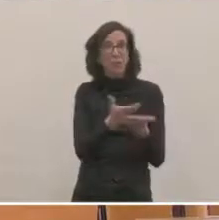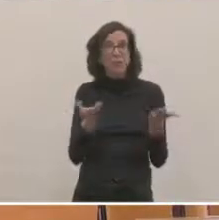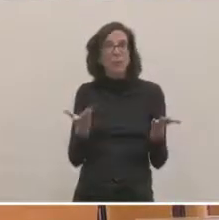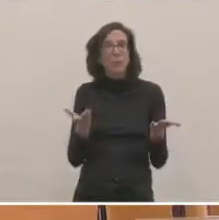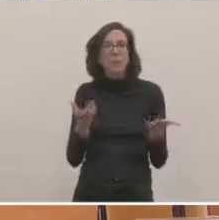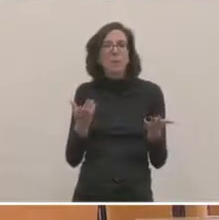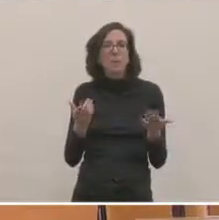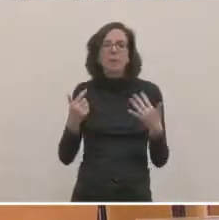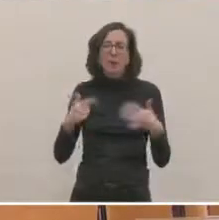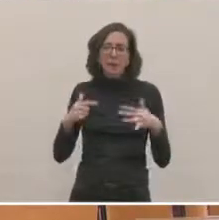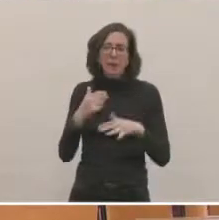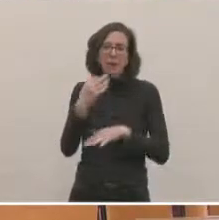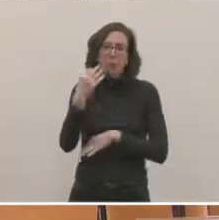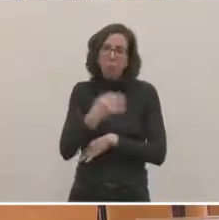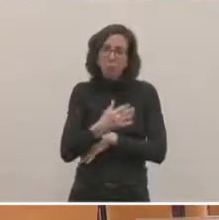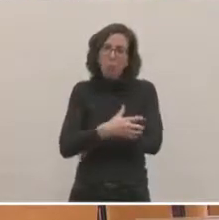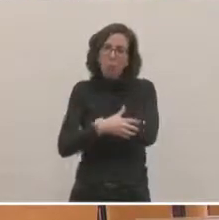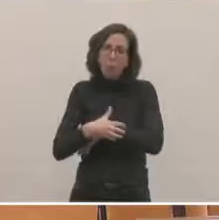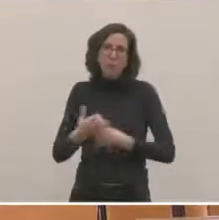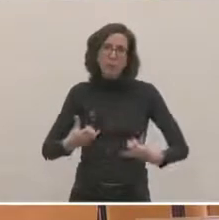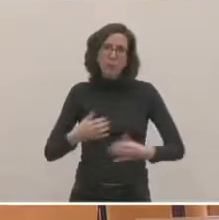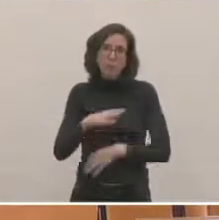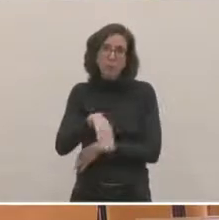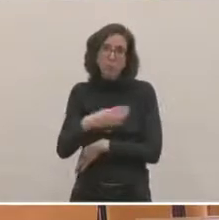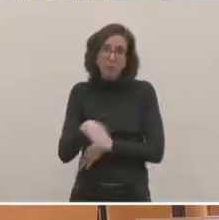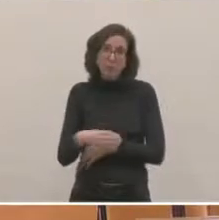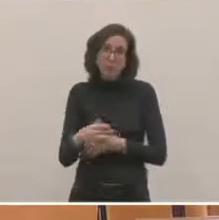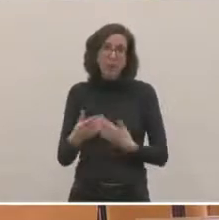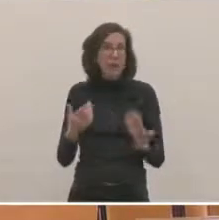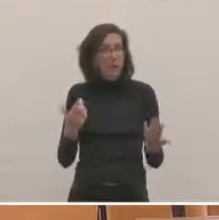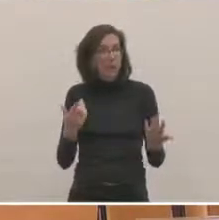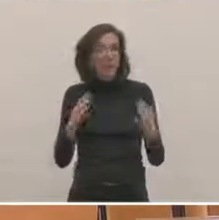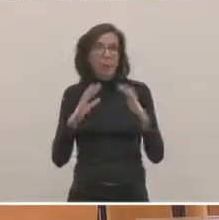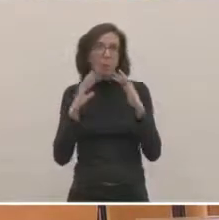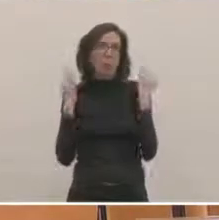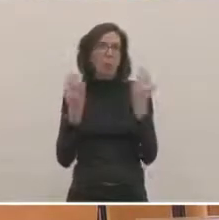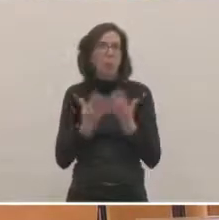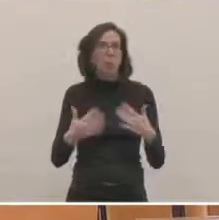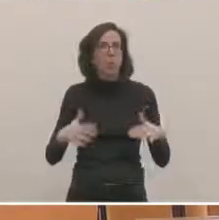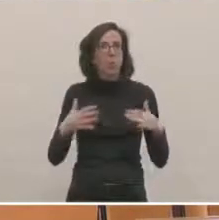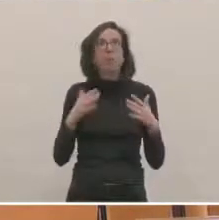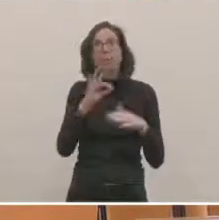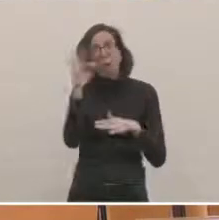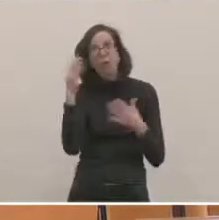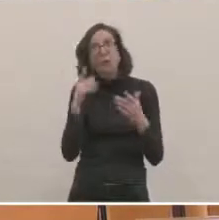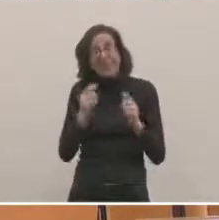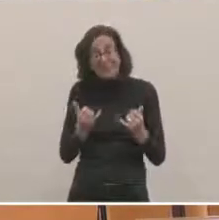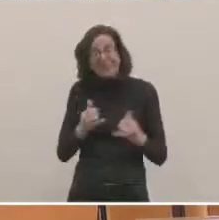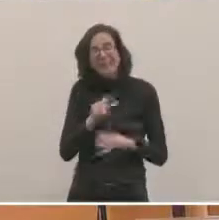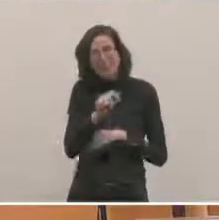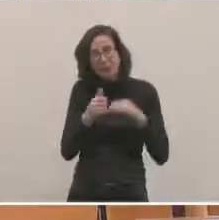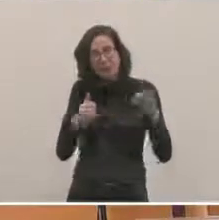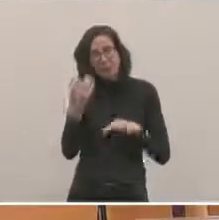de taux de pauvreté. Dans une ville comme Montpellier, on est à 26%. Cette préoccupation doit être centrale. Voilà, je vous remercie de votre attention.